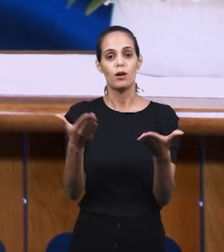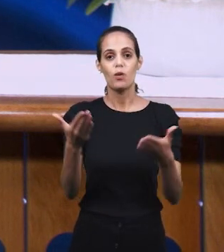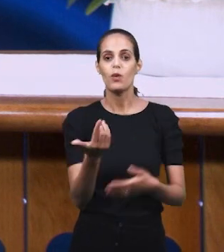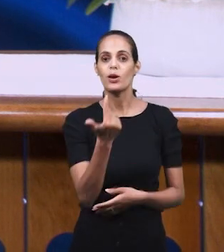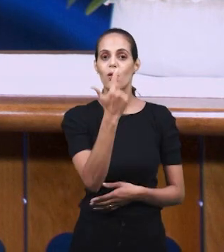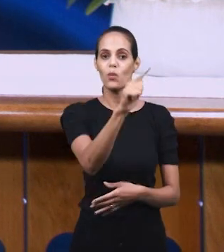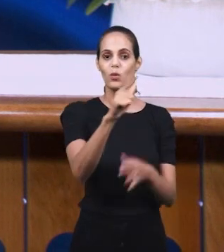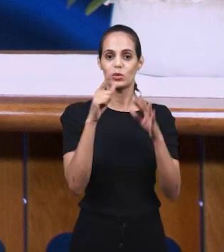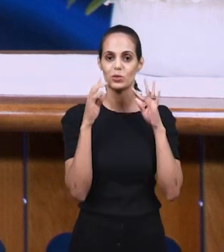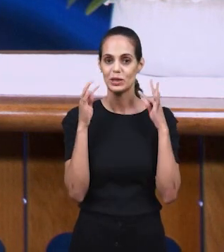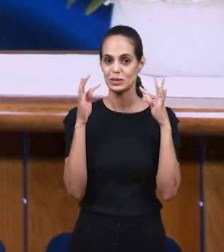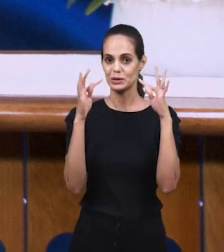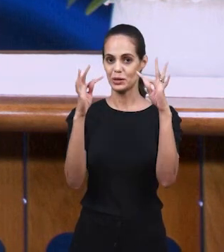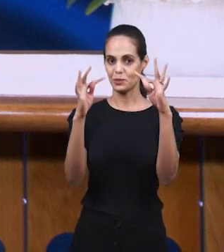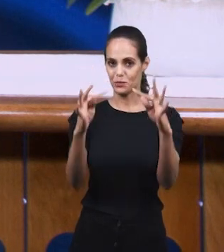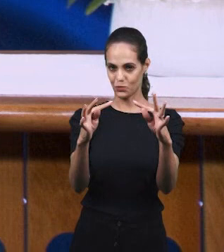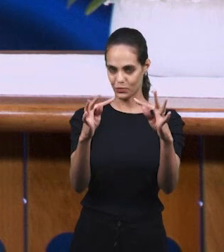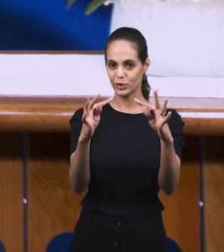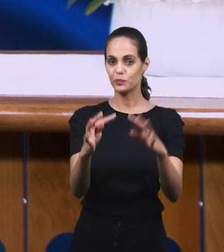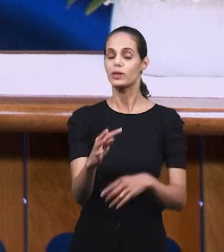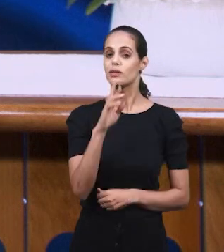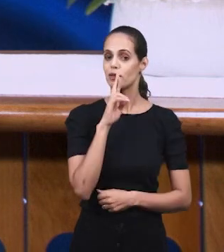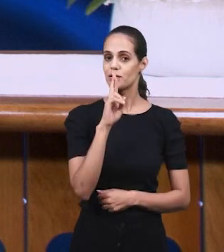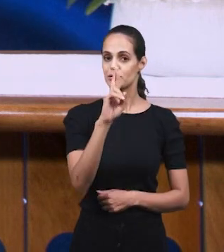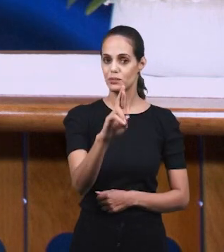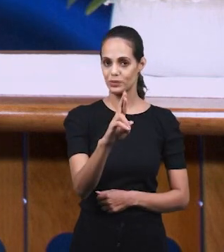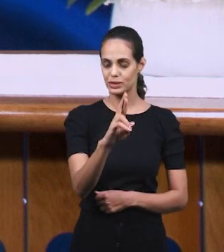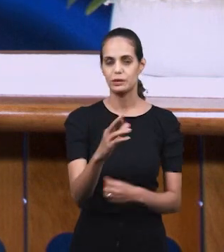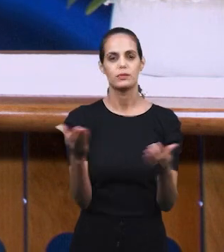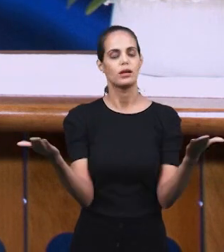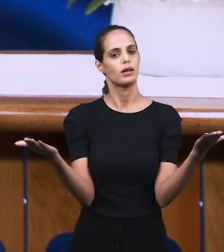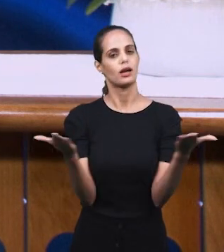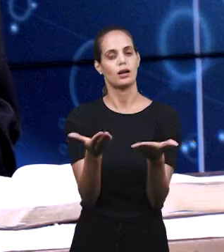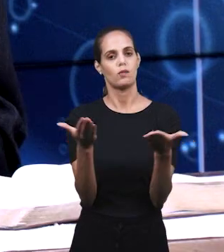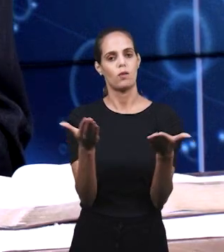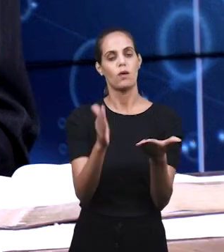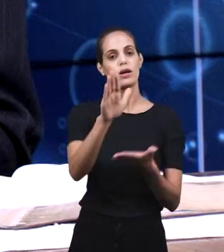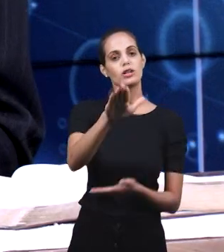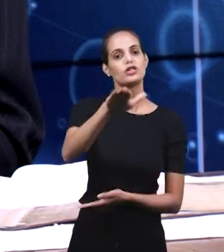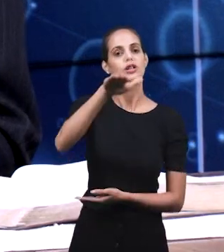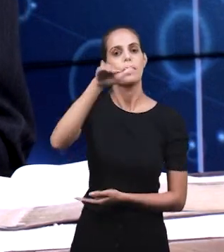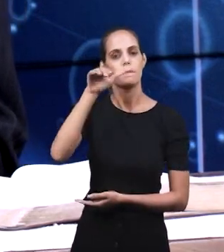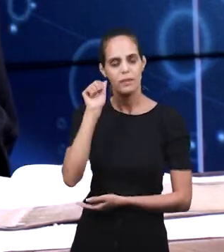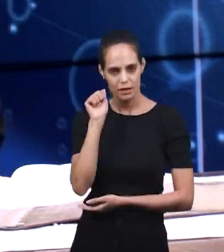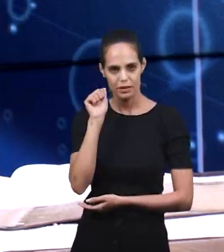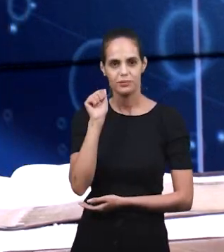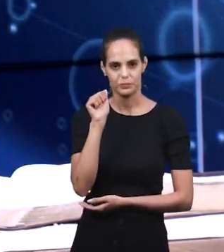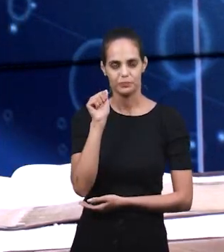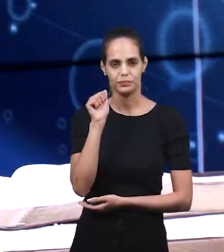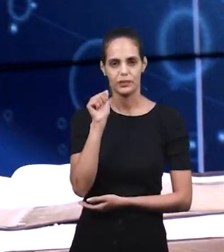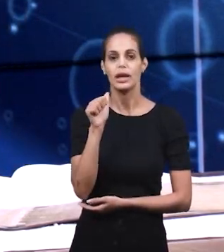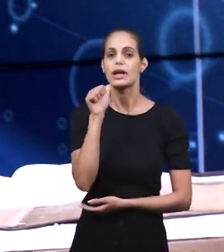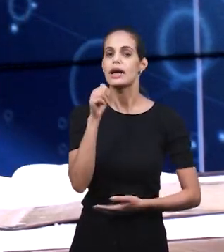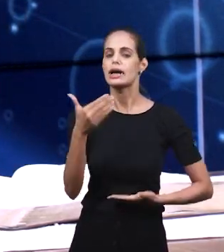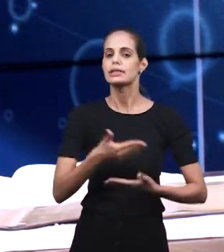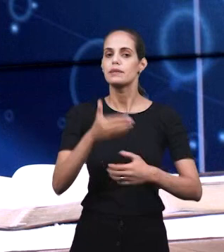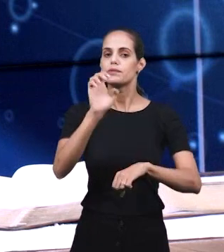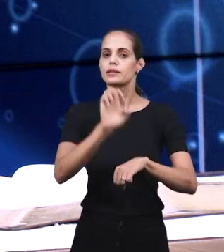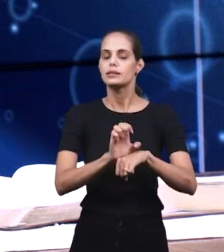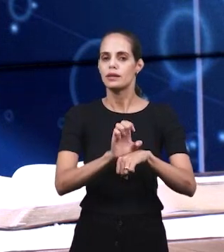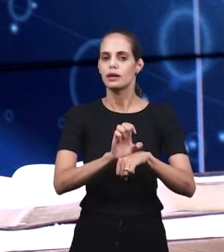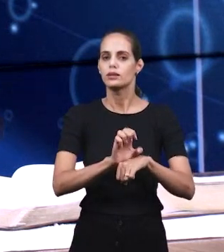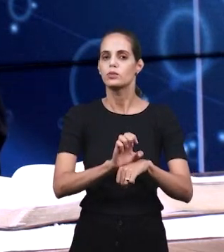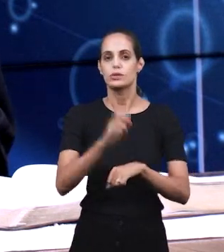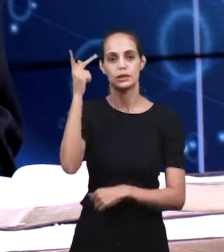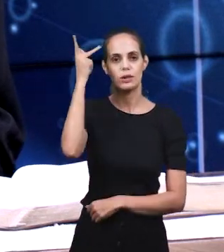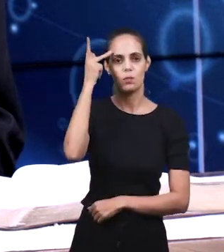Также мы услышим другое свидетельство, ответ на другой вопрос. В этот момент мы пригласим сестру из штата Сан